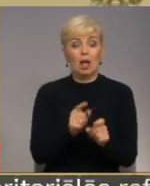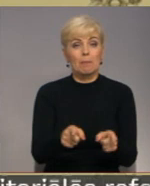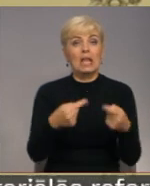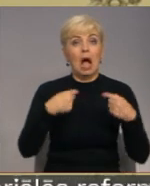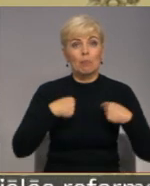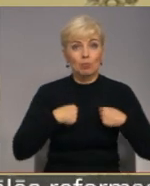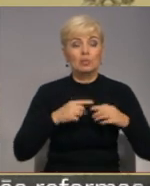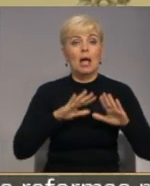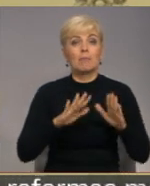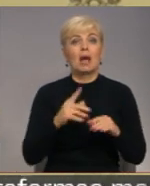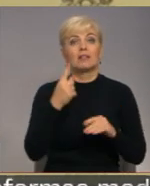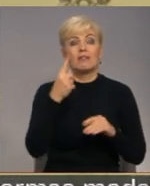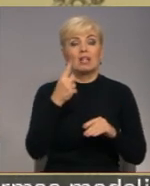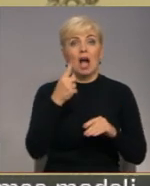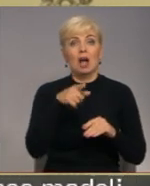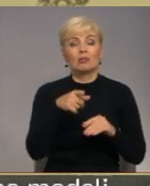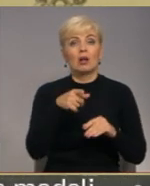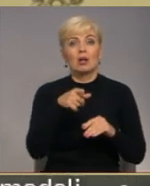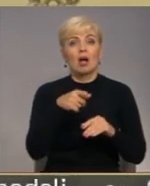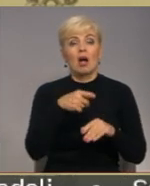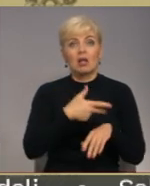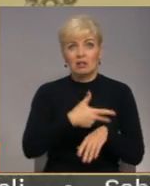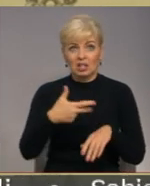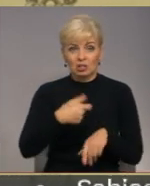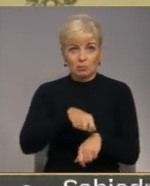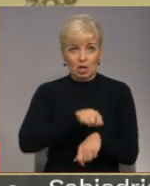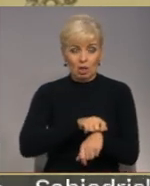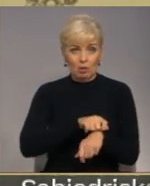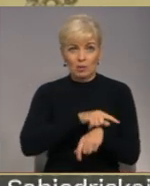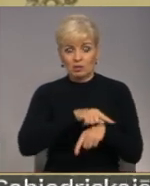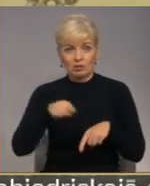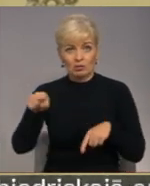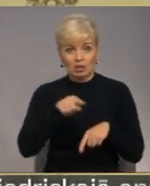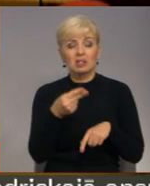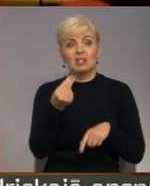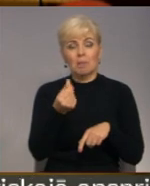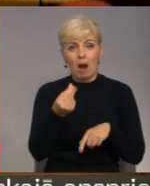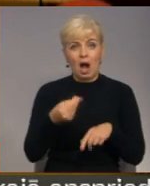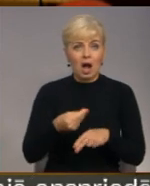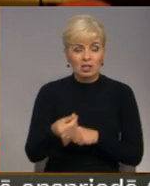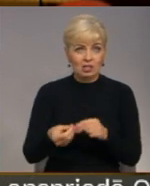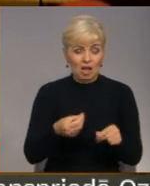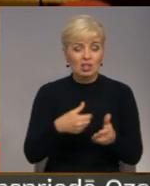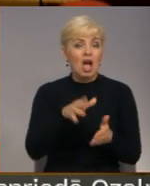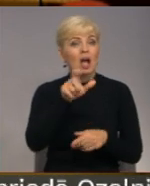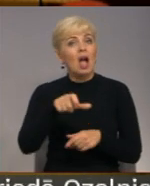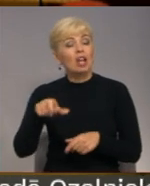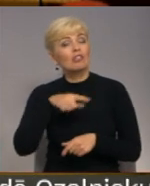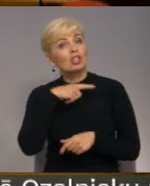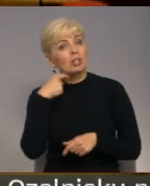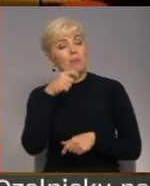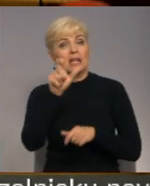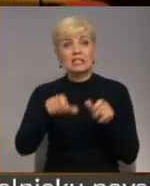bet ir vienīgi atrumu 300 toni līdz rīdēm, ko jūs, cik tas mums izmaksās. Kārca vieši vēlētos, lai